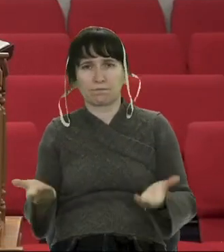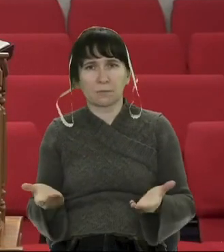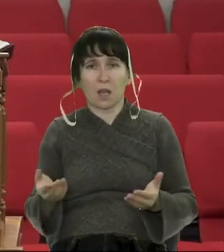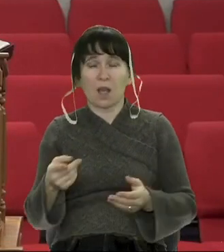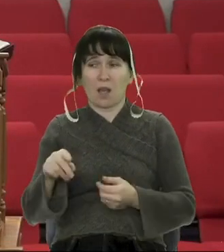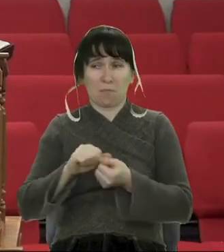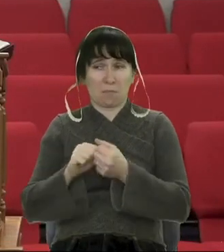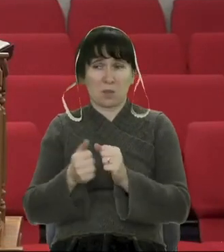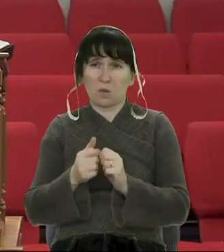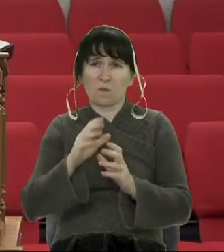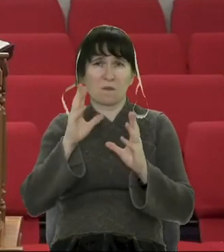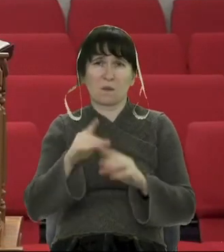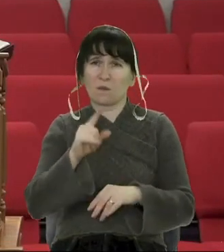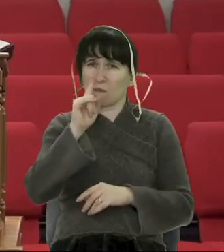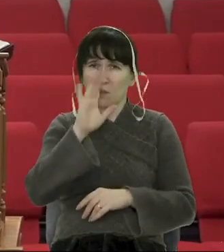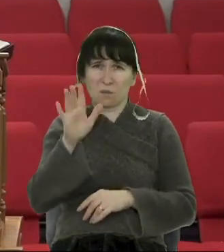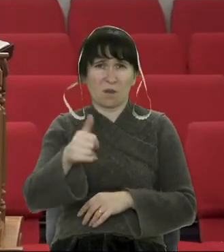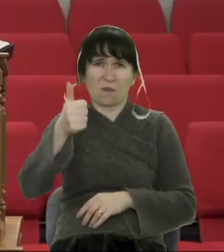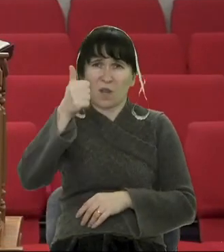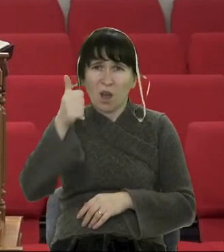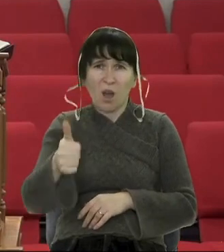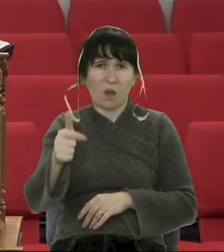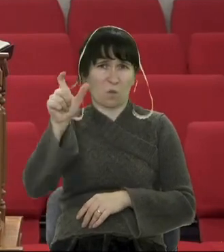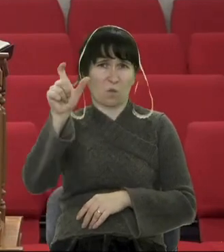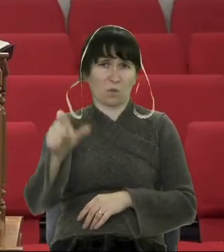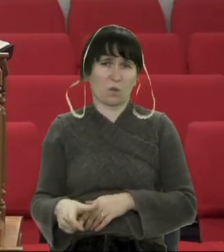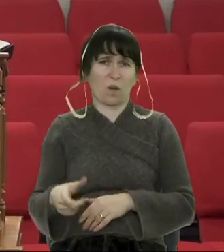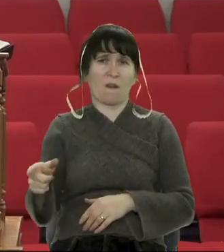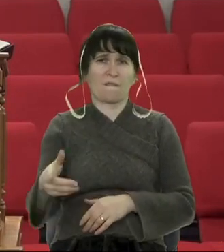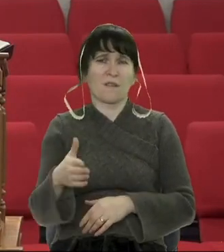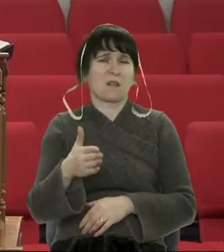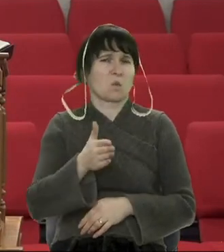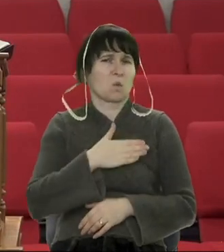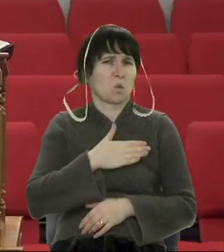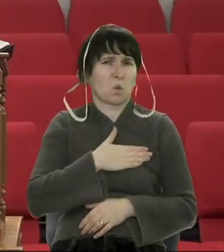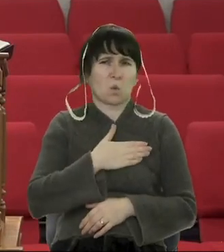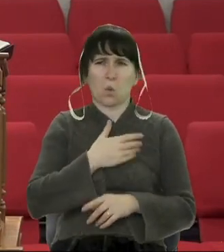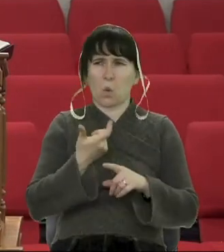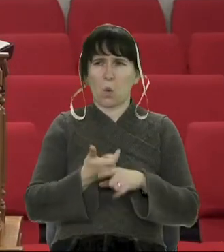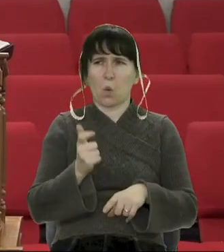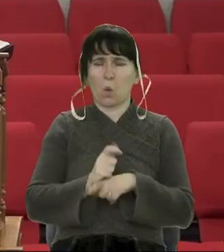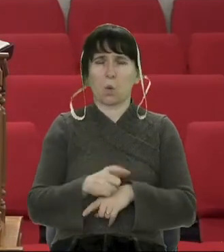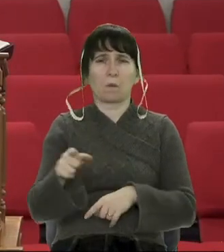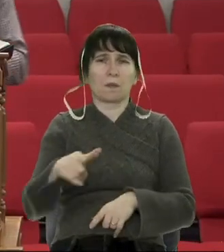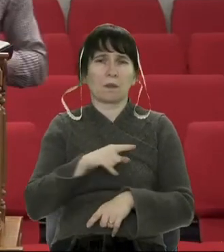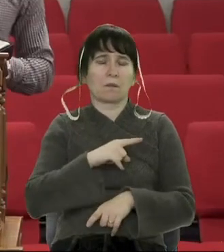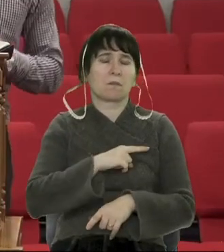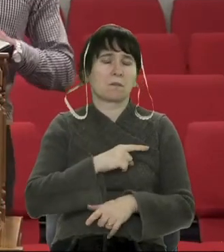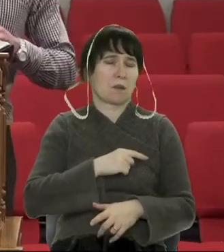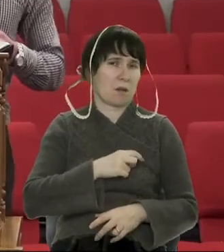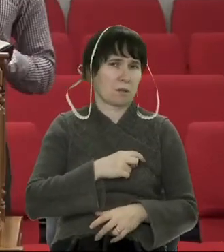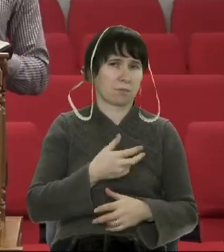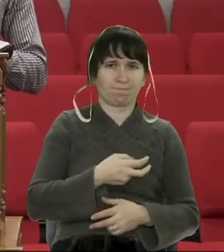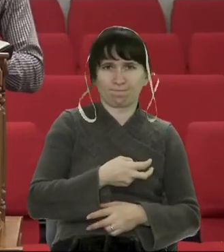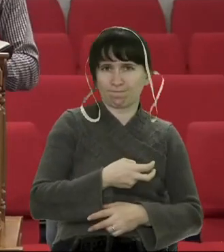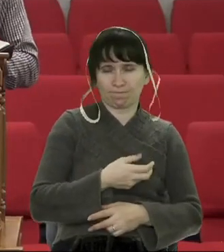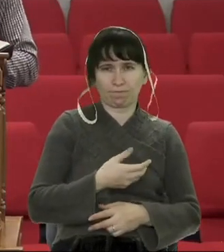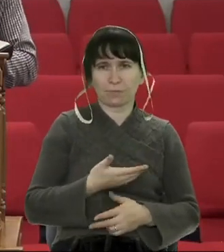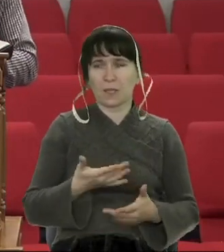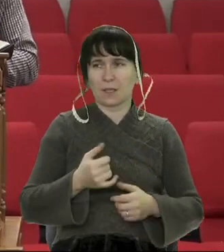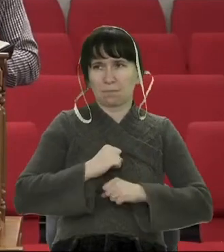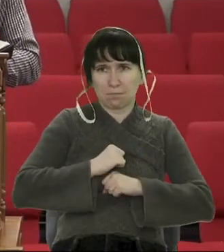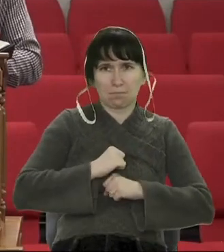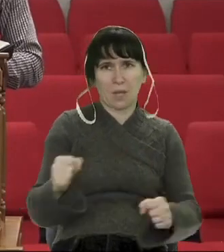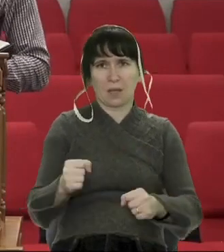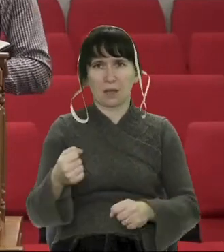що він хороша людина. І такий він, знаєте, бувало, і щирий був, і десь, можливо, в гніві такий, десь може і